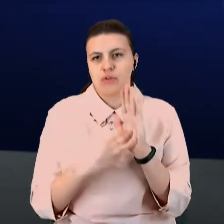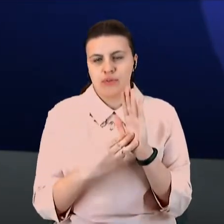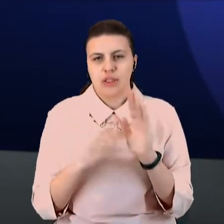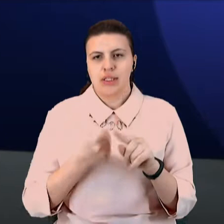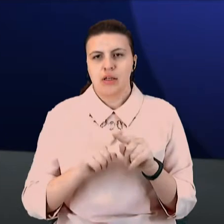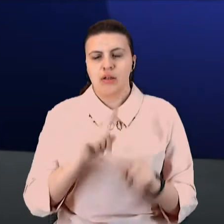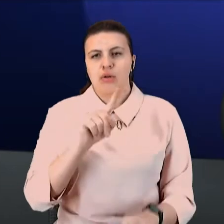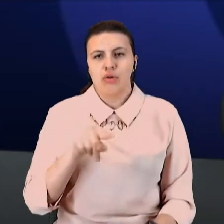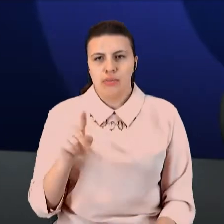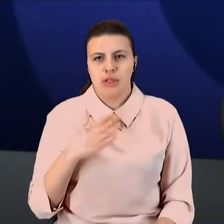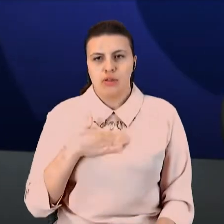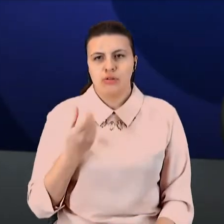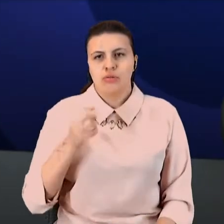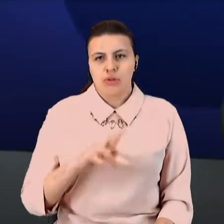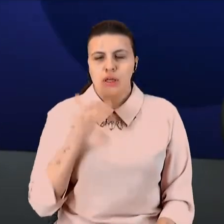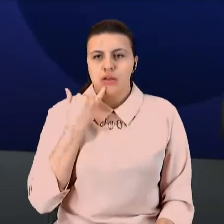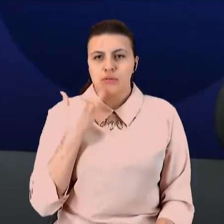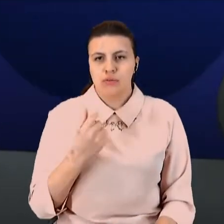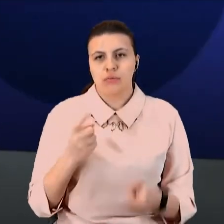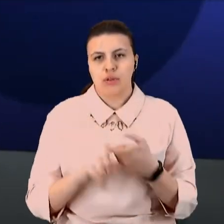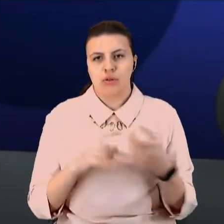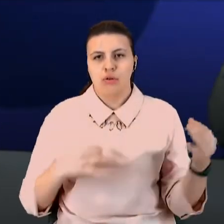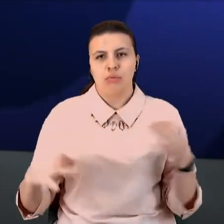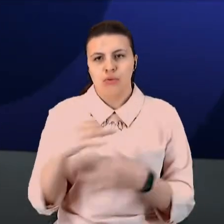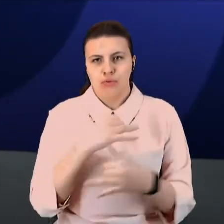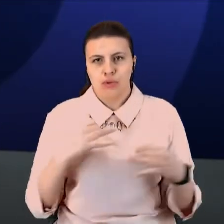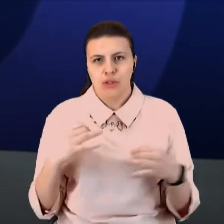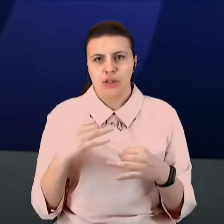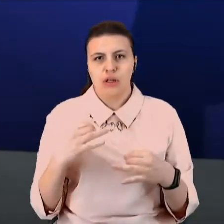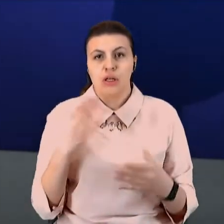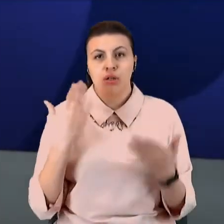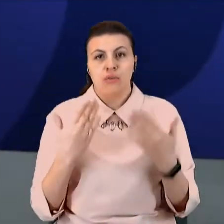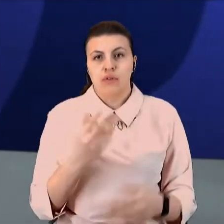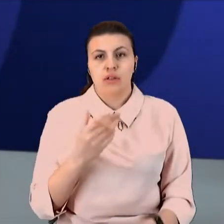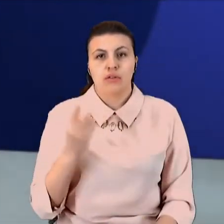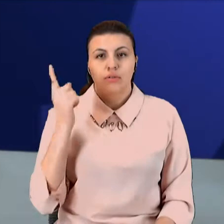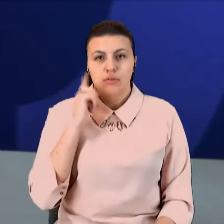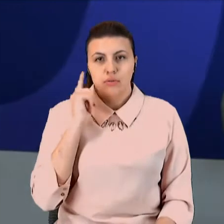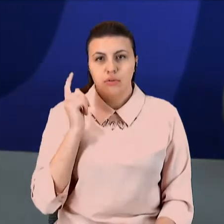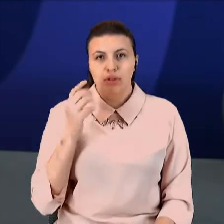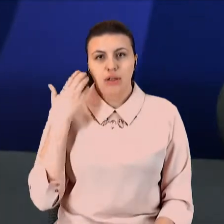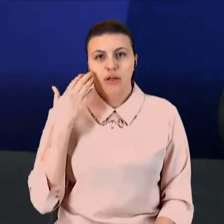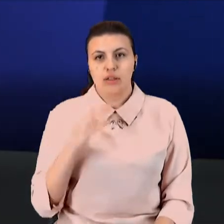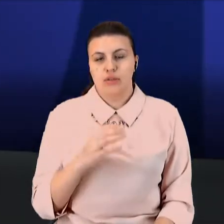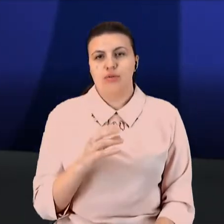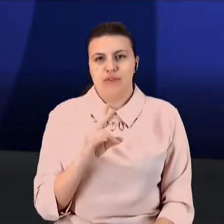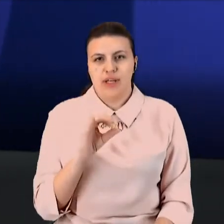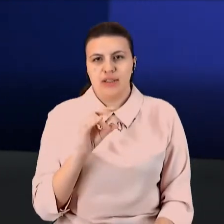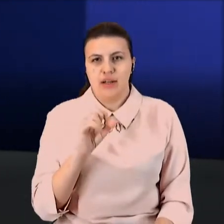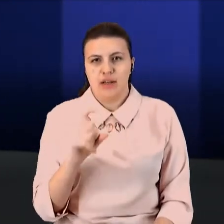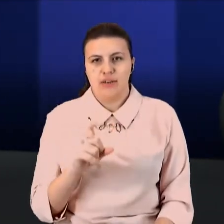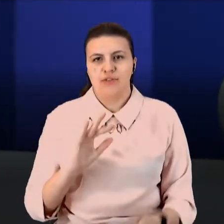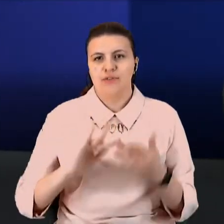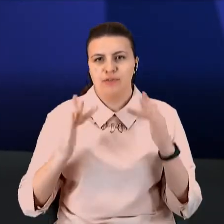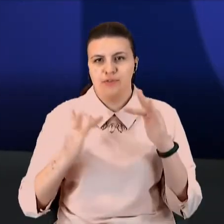нашої студії. Телефонуйте, приєднуйтесь до обговорення. Між іншим, якщо ви нас зараз слухаєте на радіохвилях, вмикайте наш сайт – телеканал